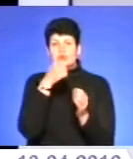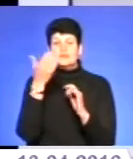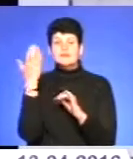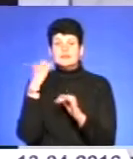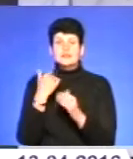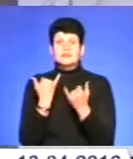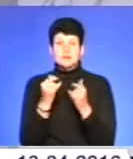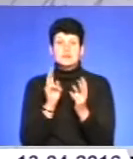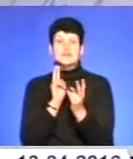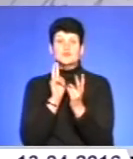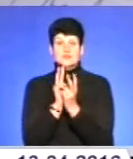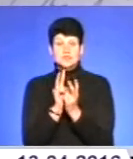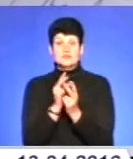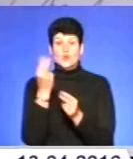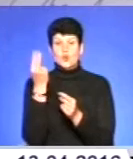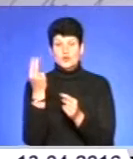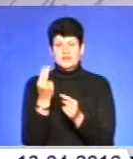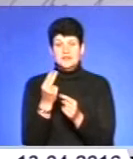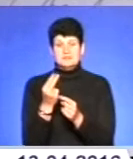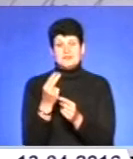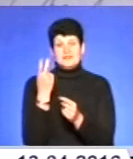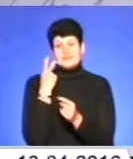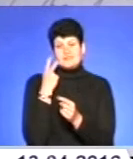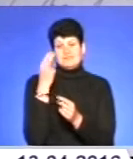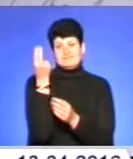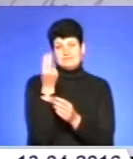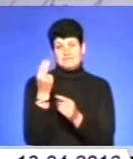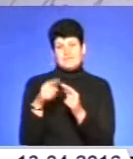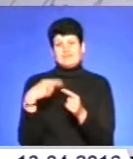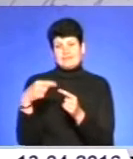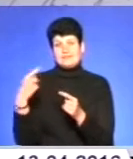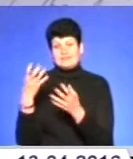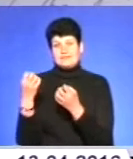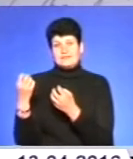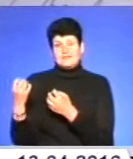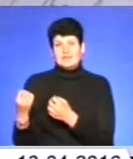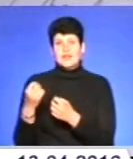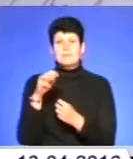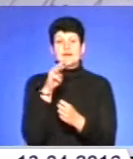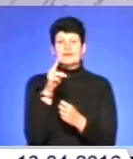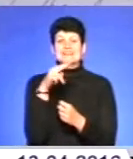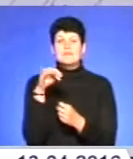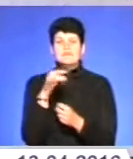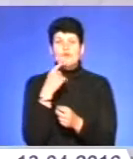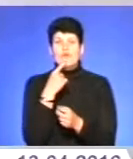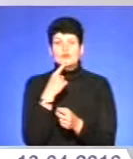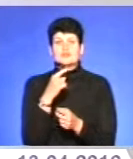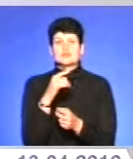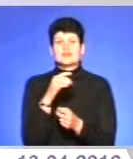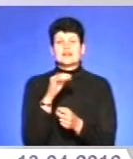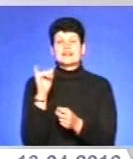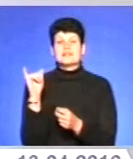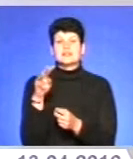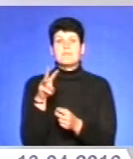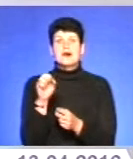зустрічах з художником у Тернополі користувався нагодою і малював наступні шаржі. Микола Дмітрух стверджує, що Іван Марчук про альбом не